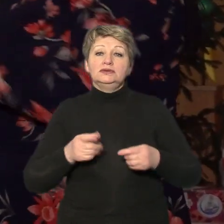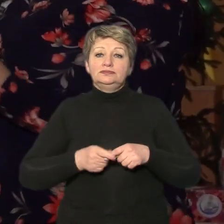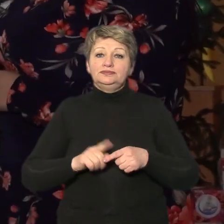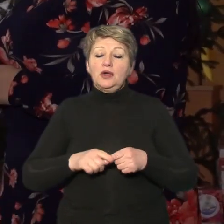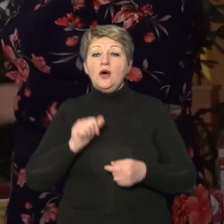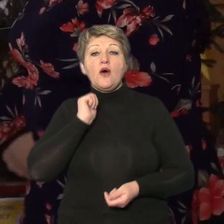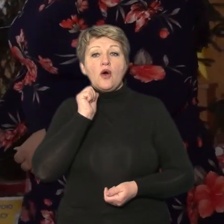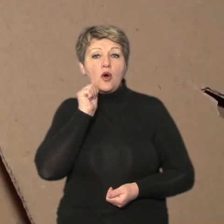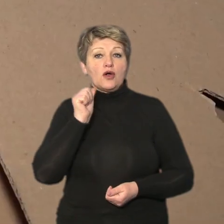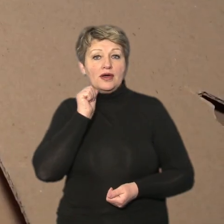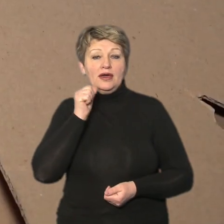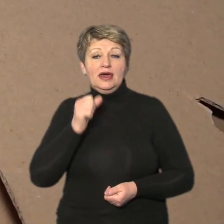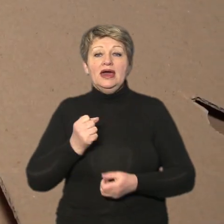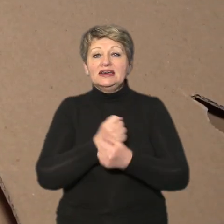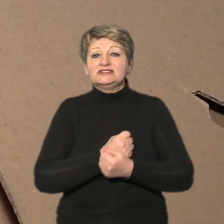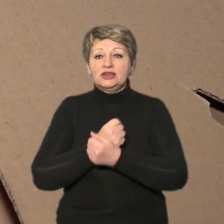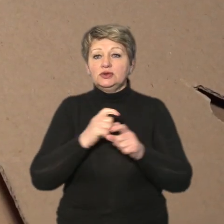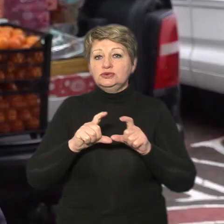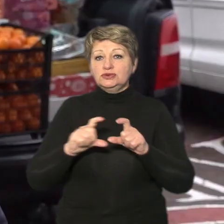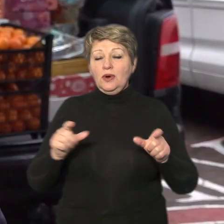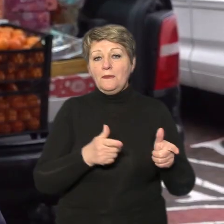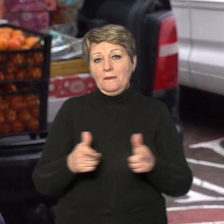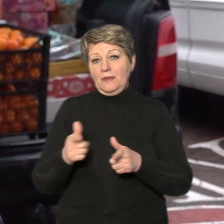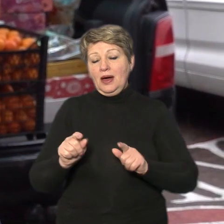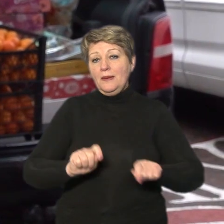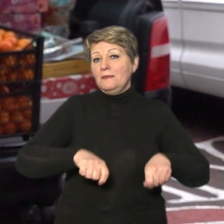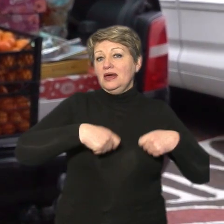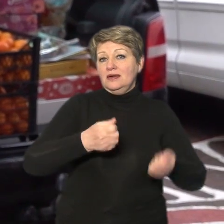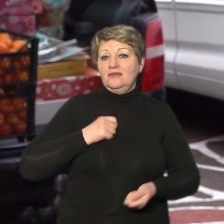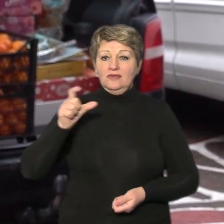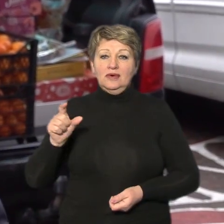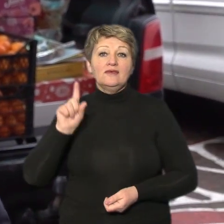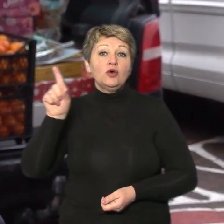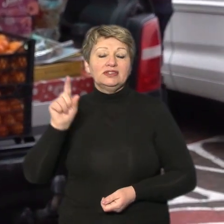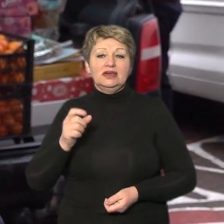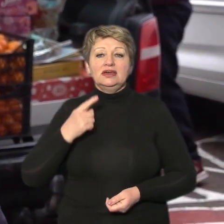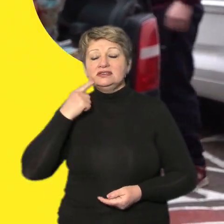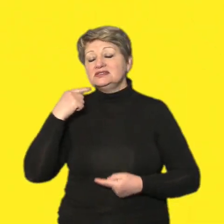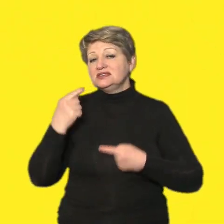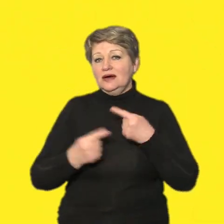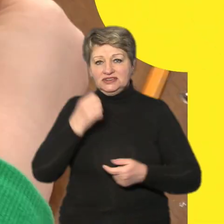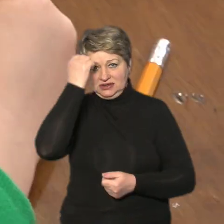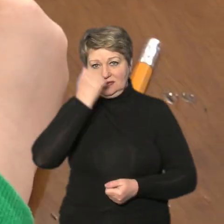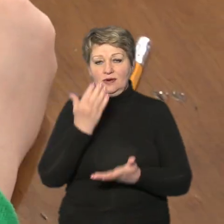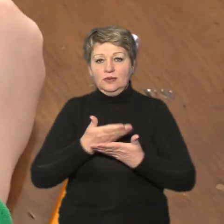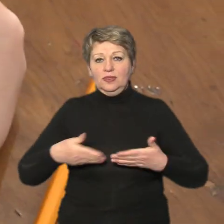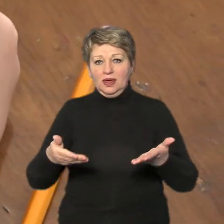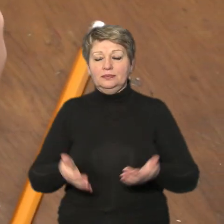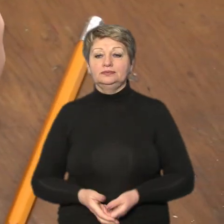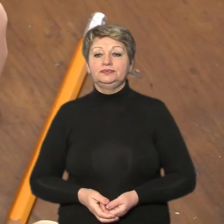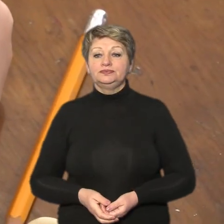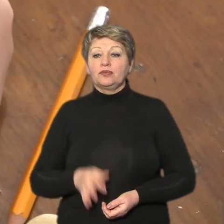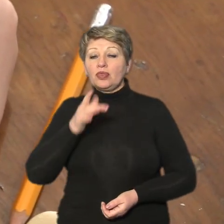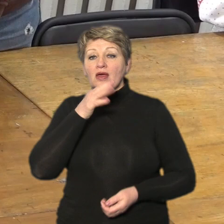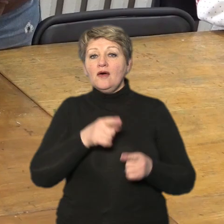санаторної школи підготували передачу для військових вони завжди дякують нам за те що ми приїздимо у час